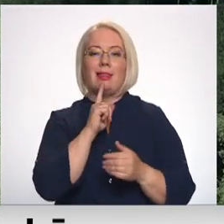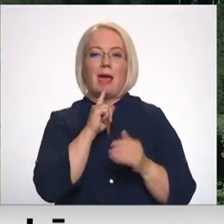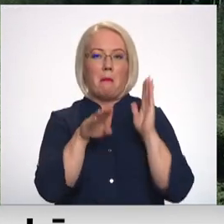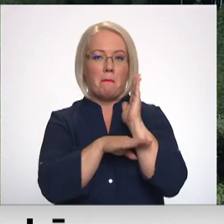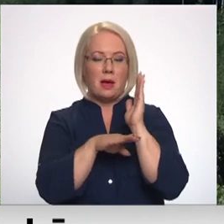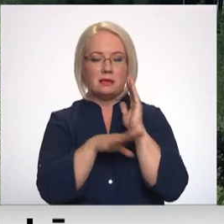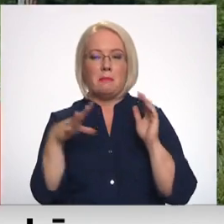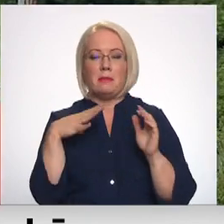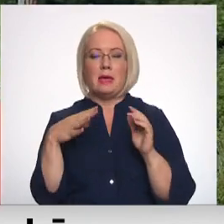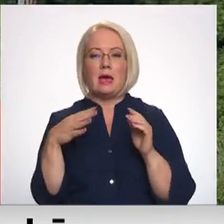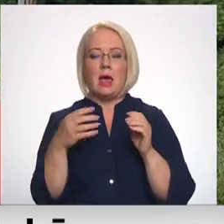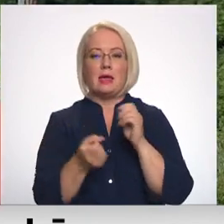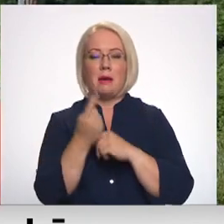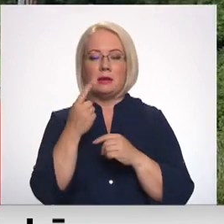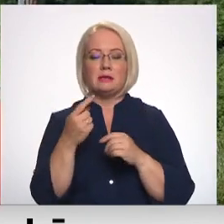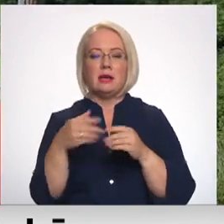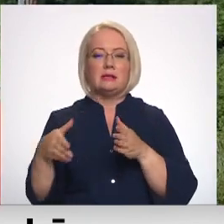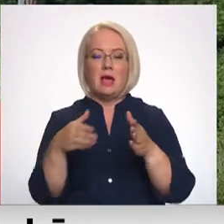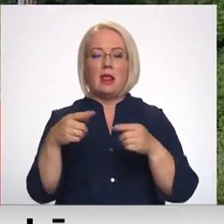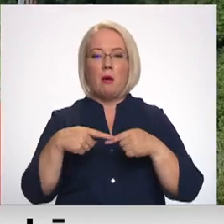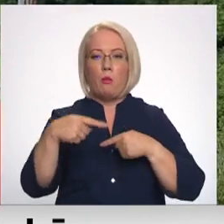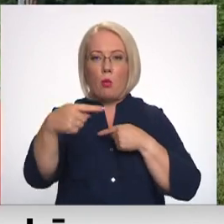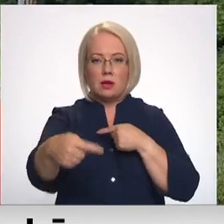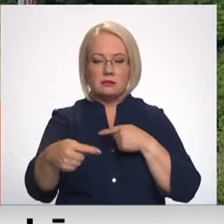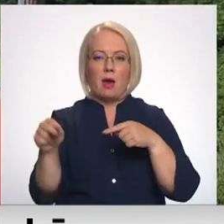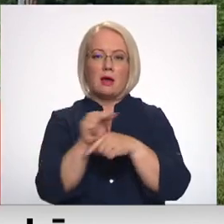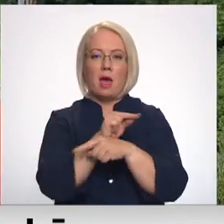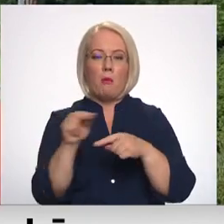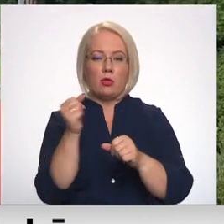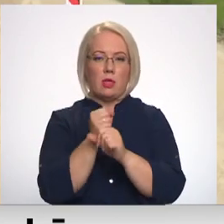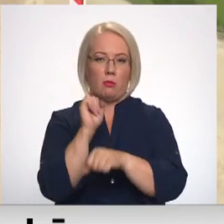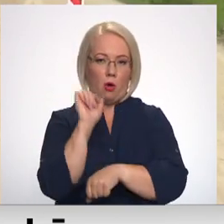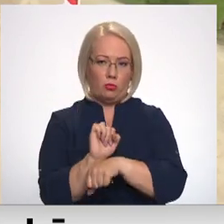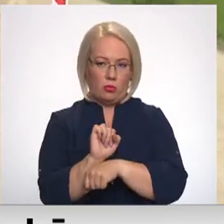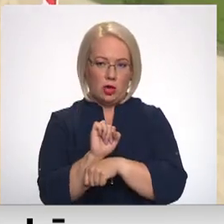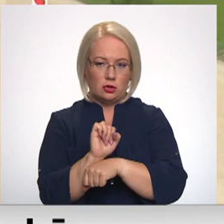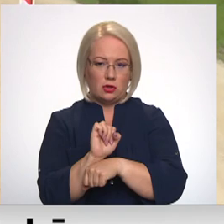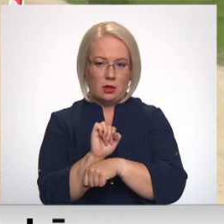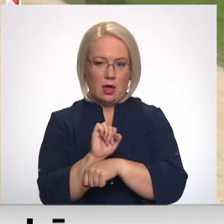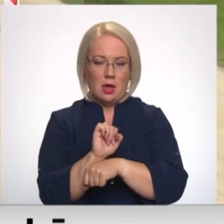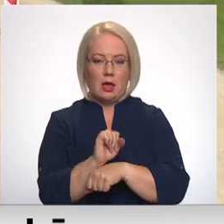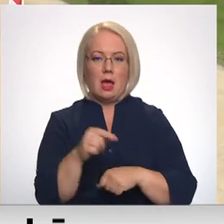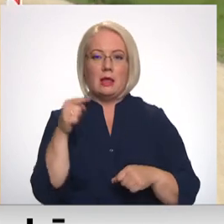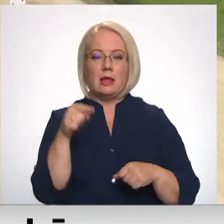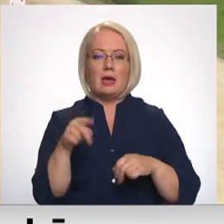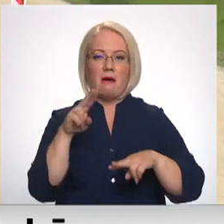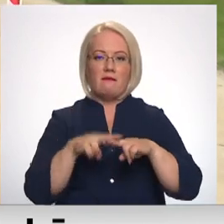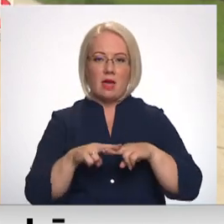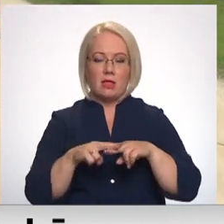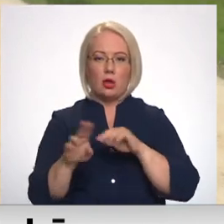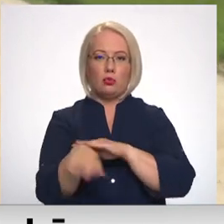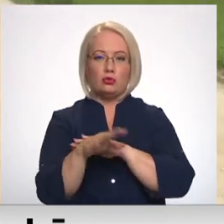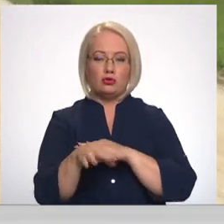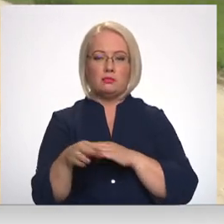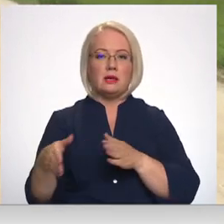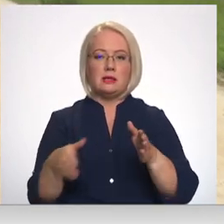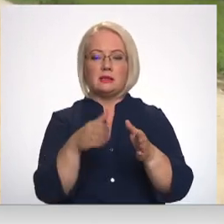iemeslas ceļa posma Viļāni Maltas Trūpil Lomi remontdarba apturēšanai. Ņīvkūku randas vītā ir tukšums. Ceļa